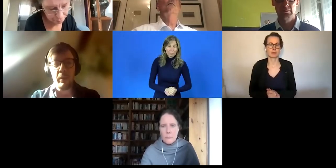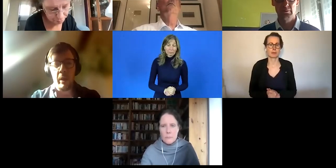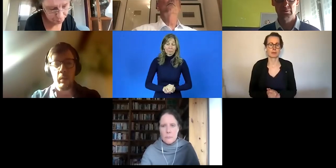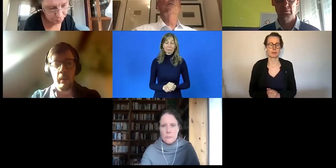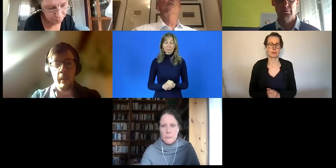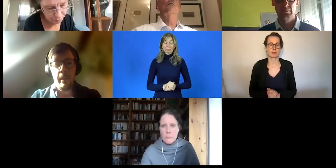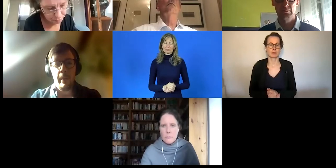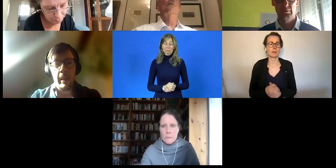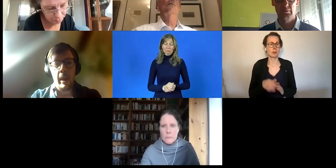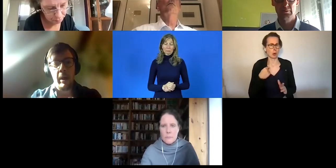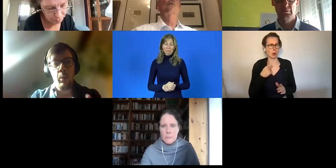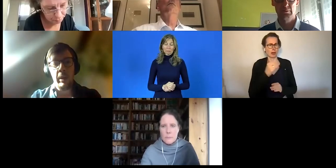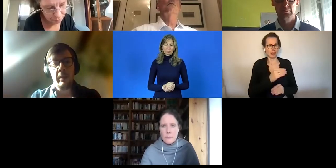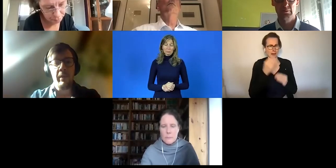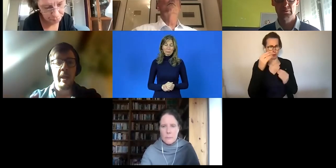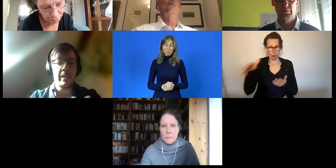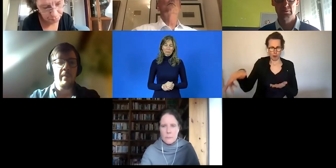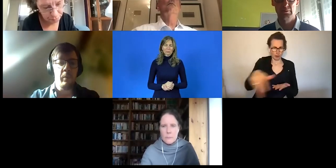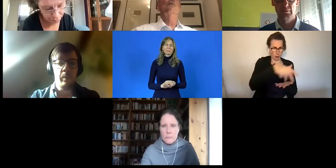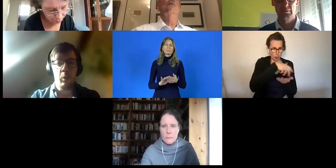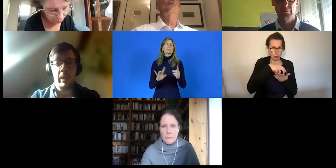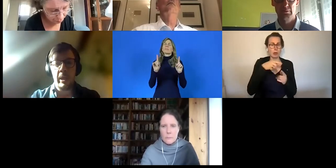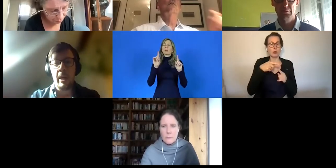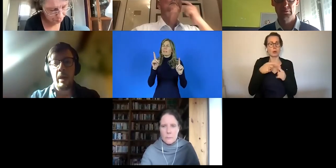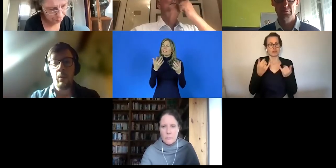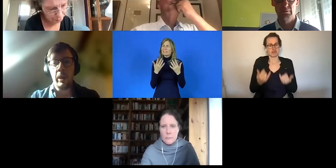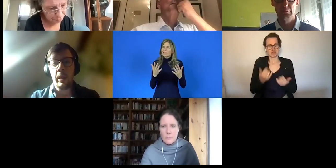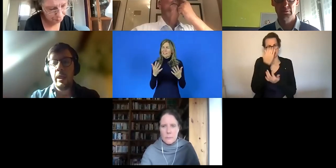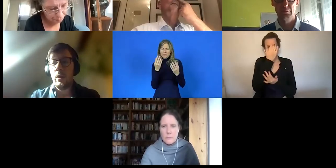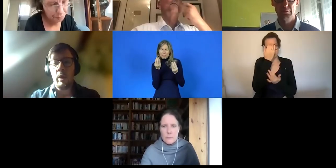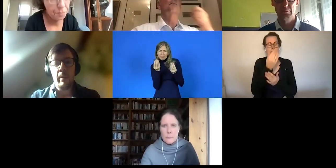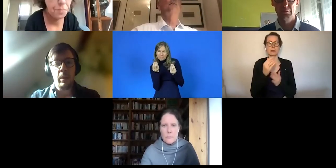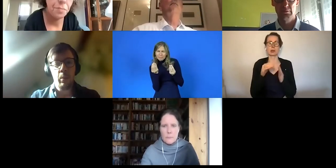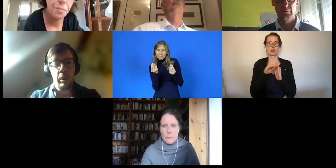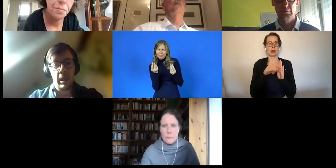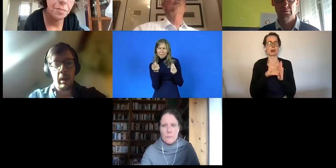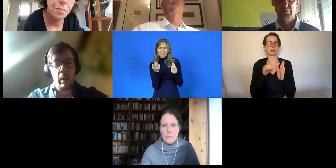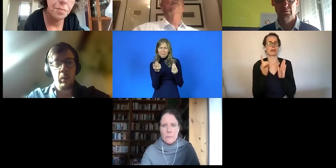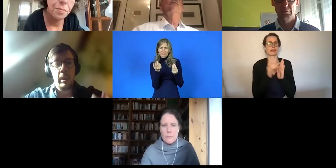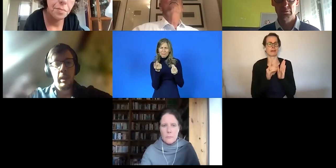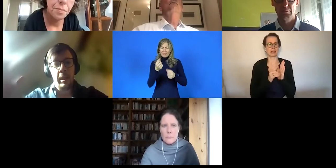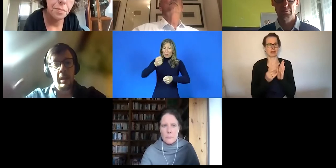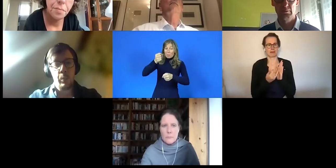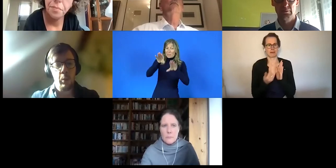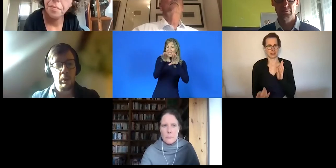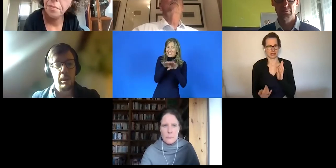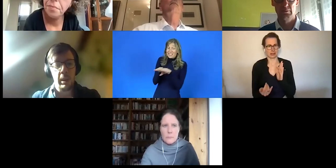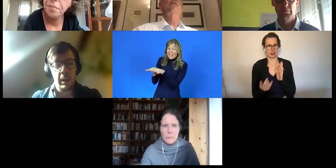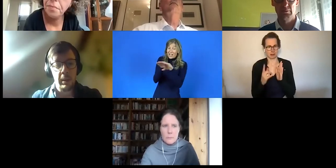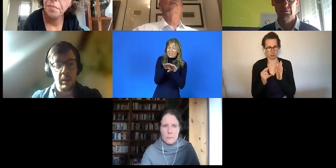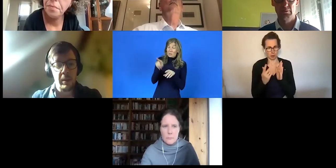nachlesen kann. Und wir bemühen uns jetzt gerade darum, wie können wir eine